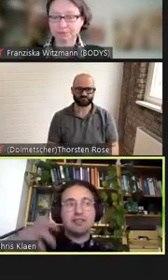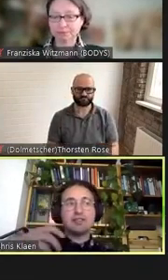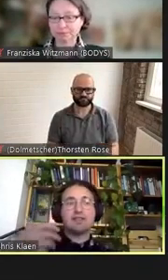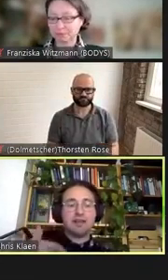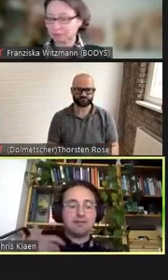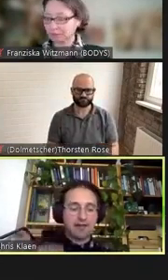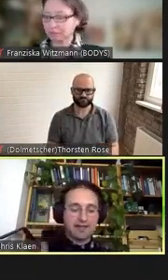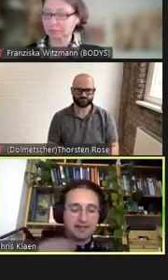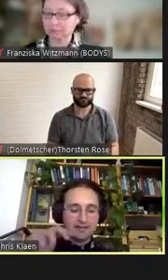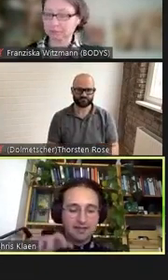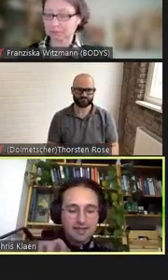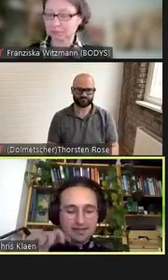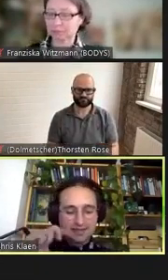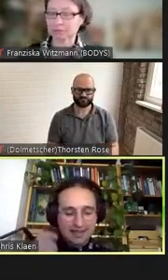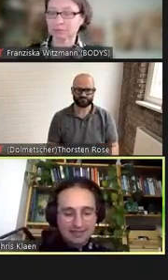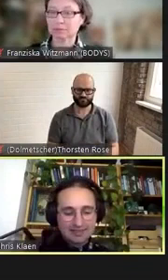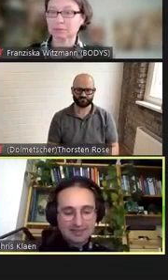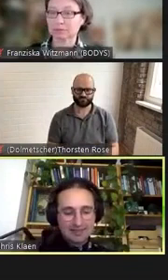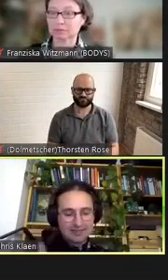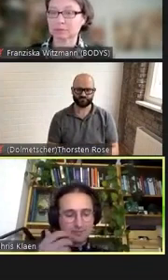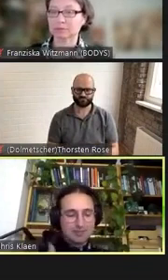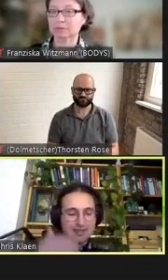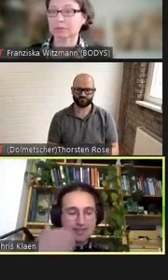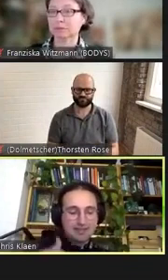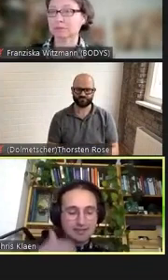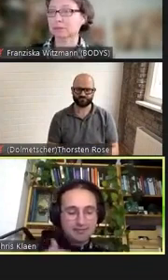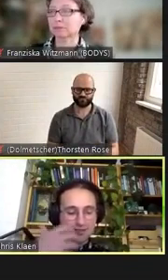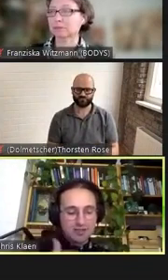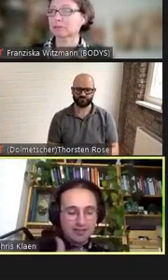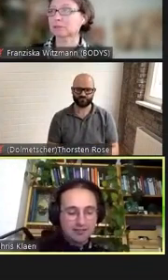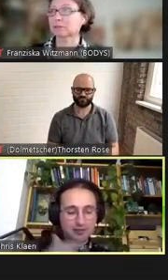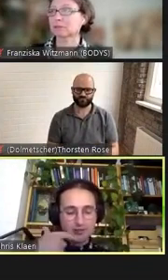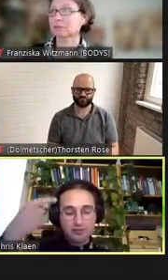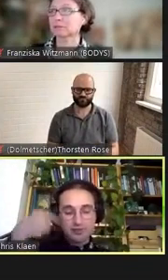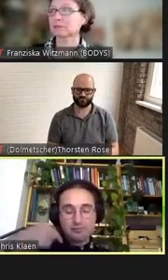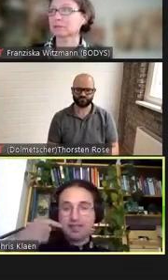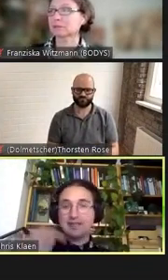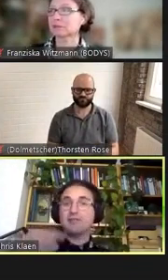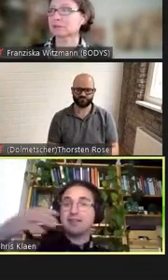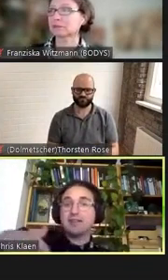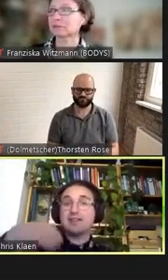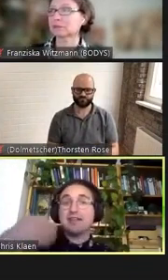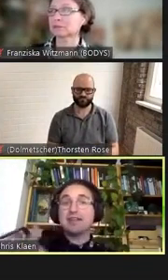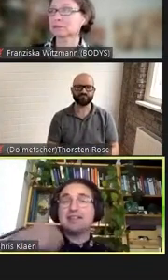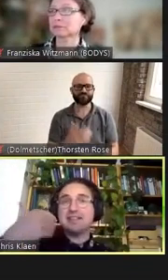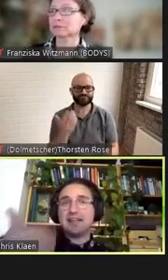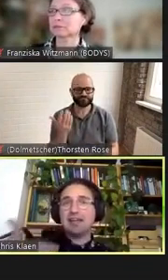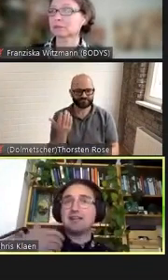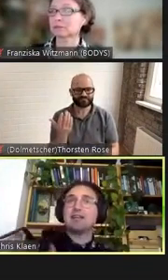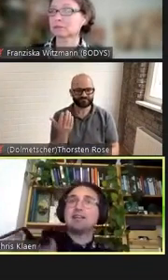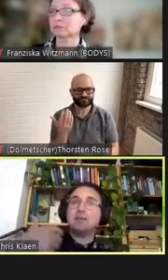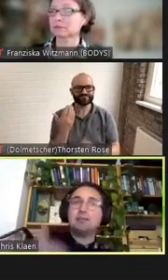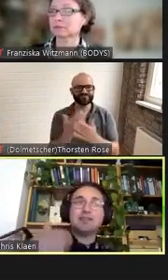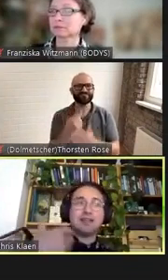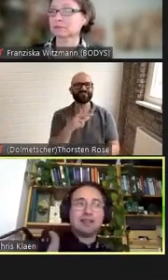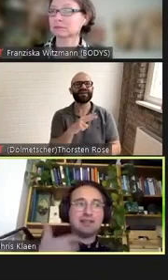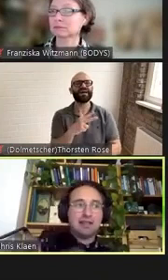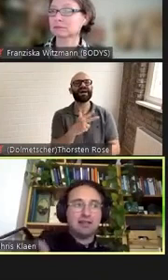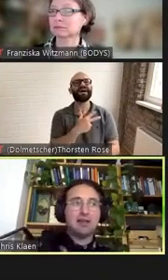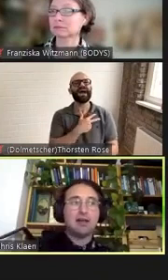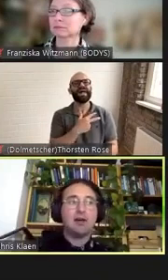verschiedenen Sachverhalte gleichzeitig miteinander verschränken können, schon im Denken, weil sie ja in der Realität, in der